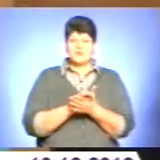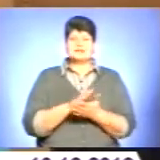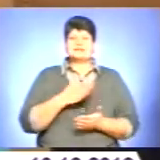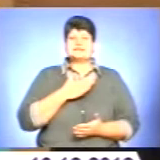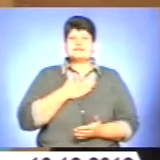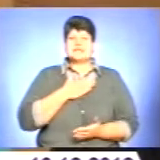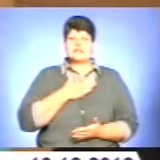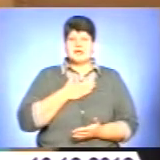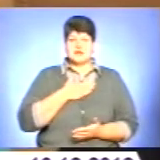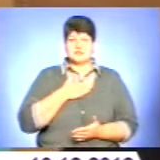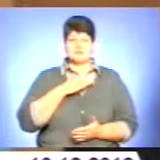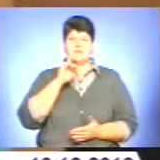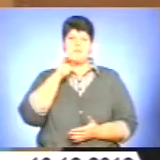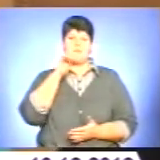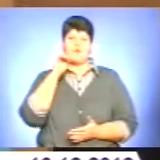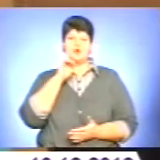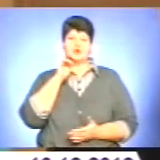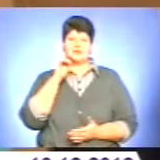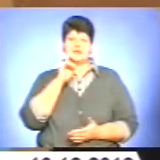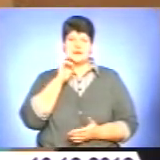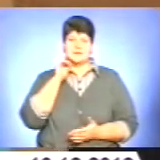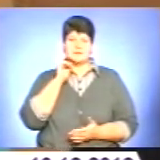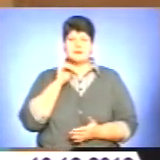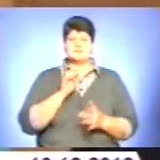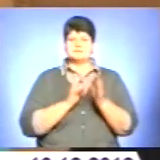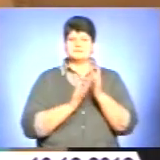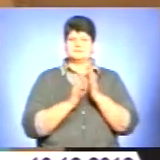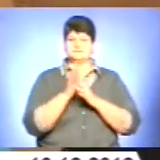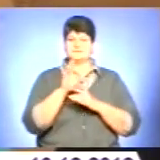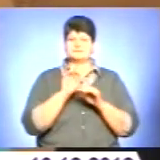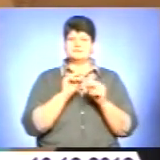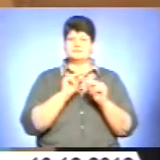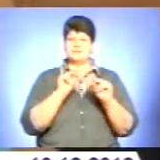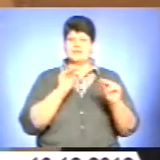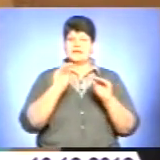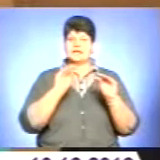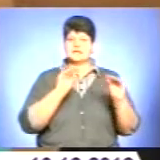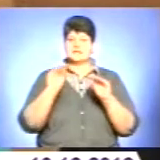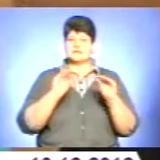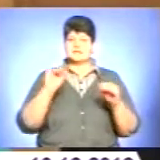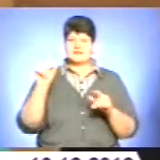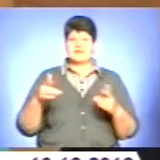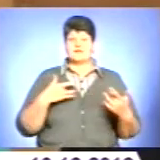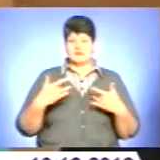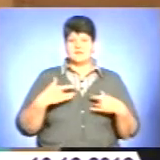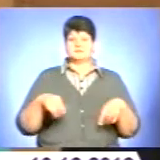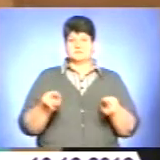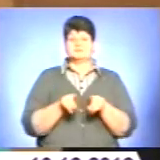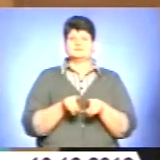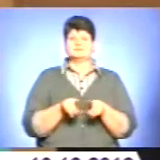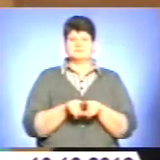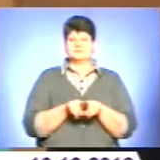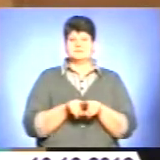молодими паростками, які є в режисурі, і в акторському мистецтві, звичайно.